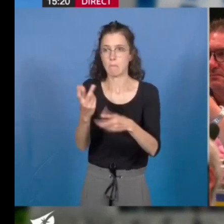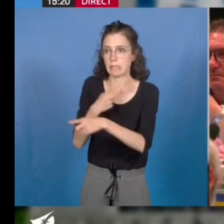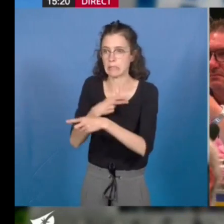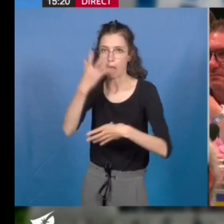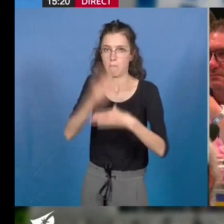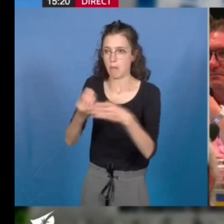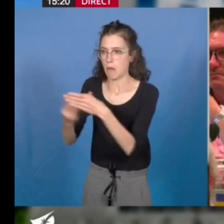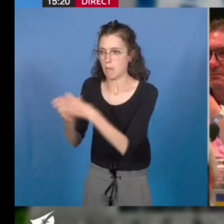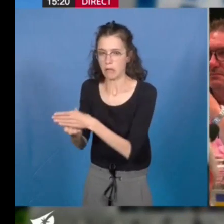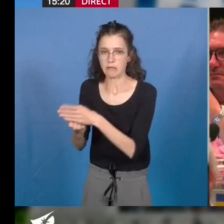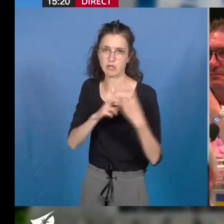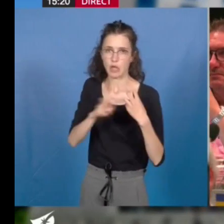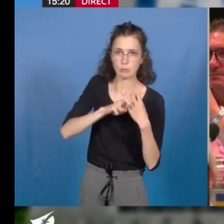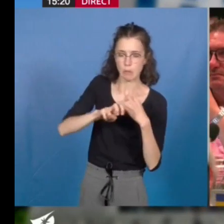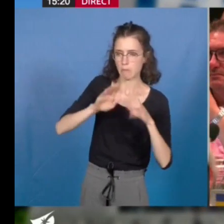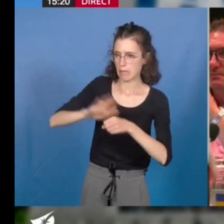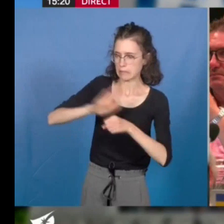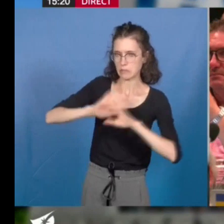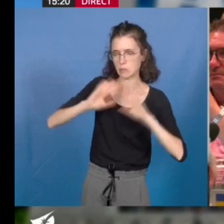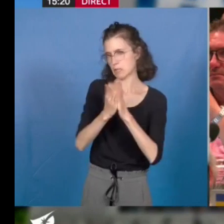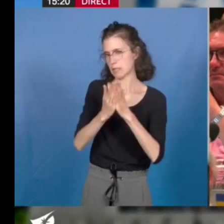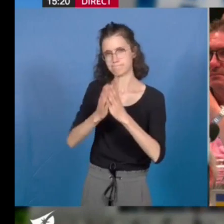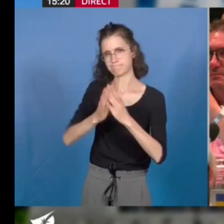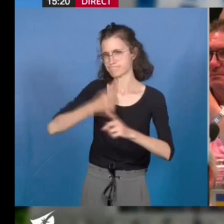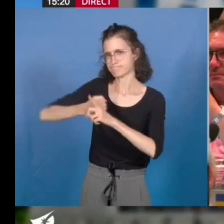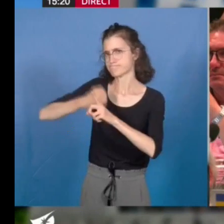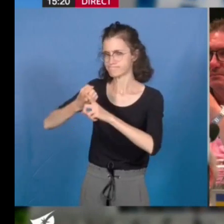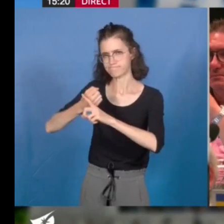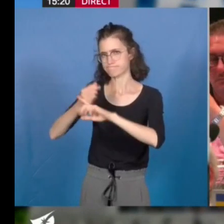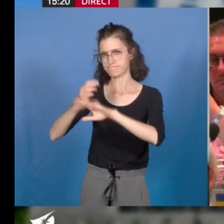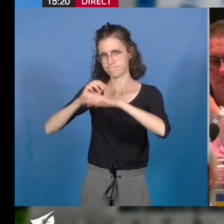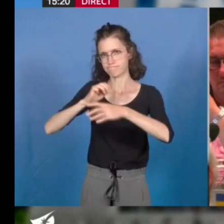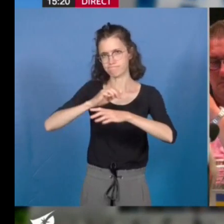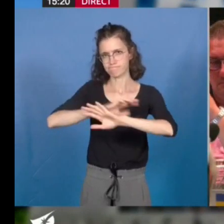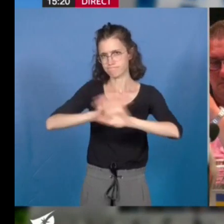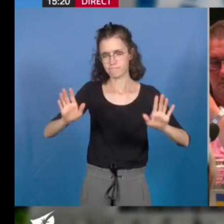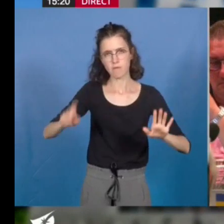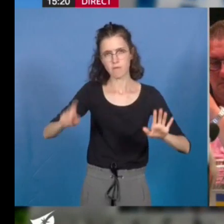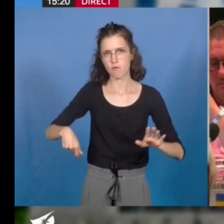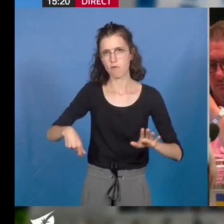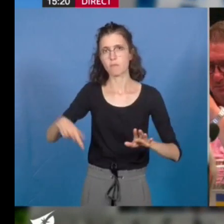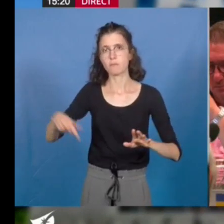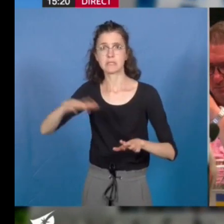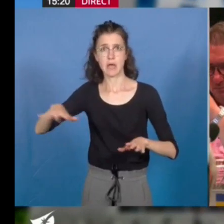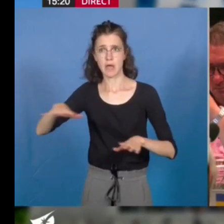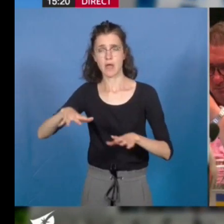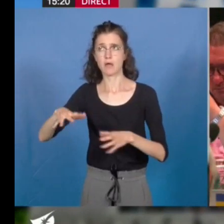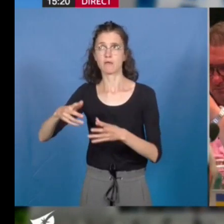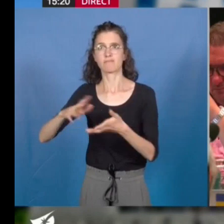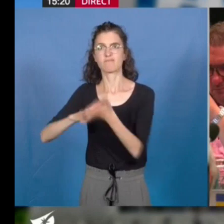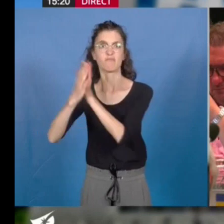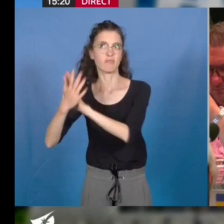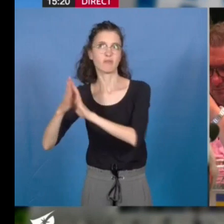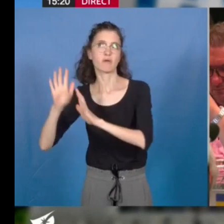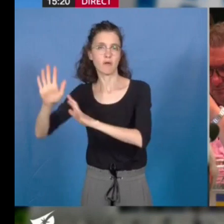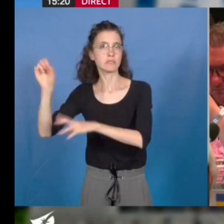libéralisés qui sont devenus un business financé par notre sécurité sociale. Pour notre part, nous